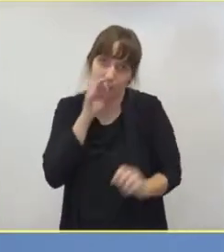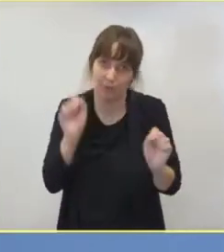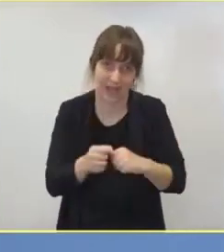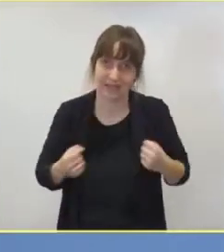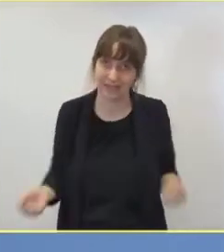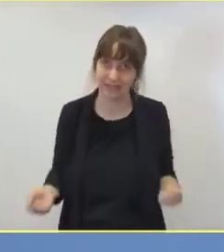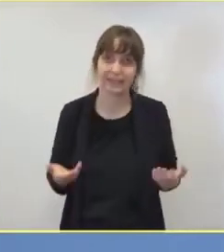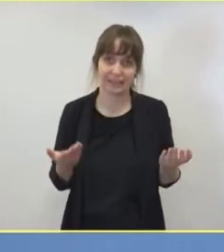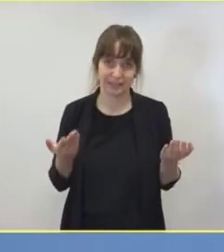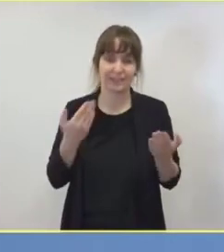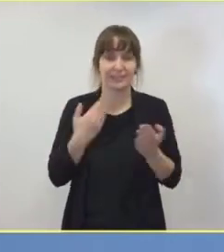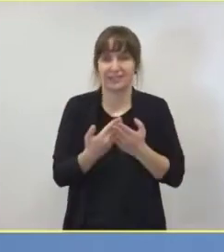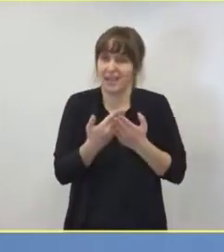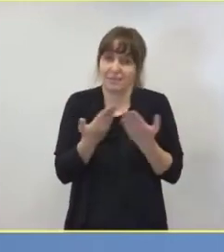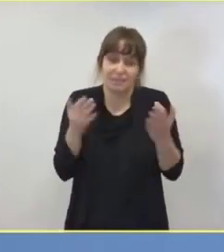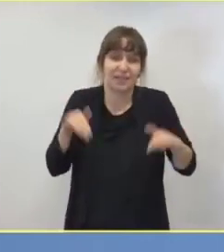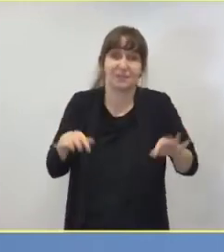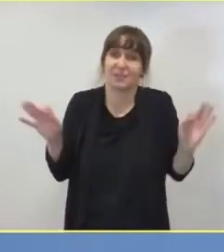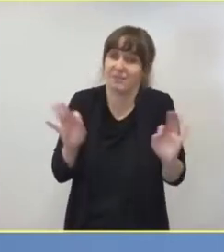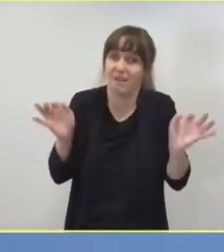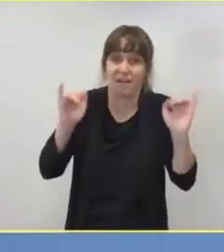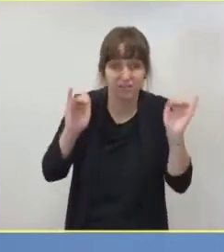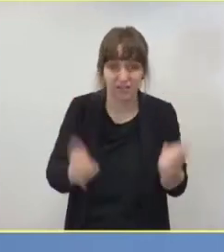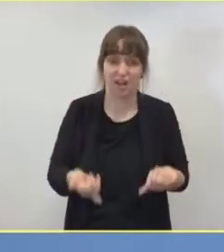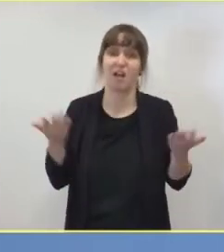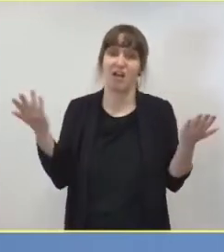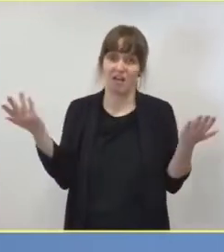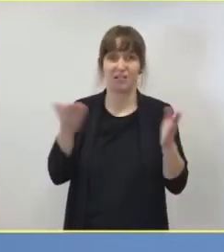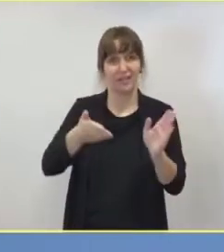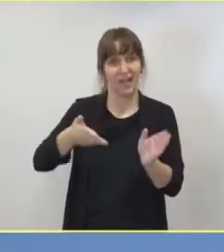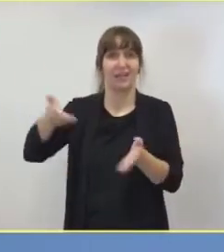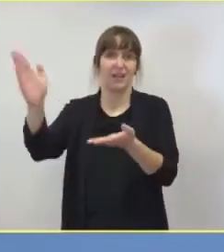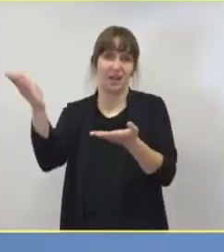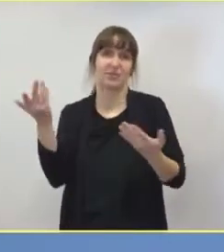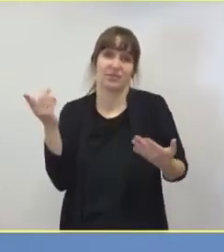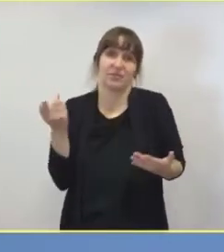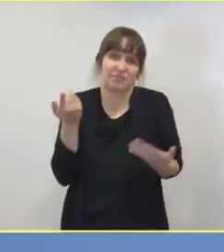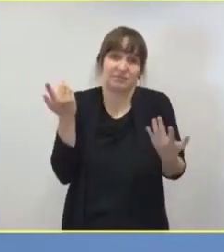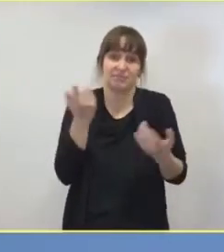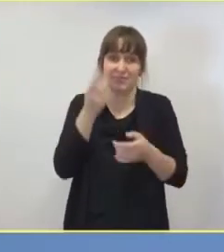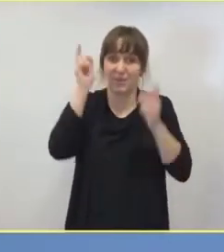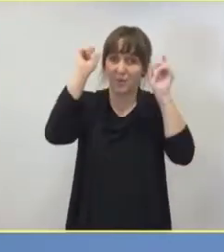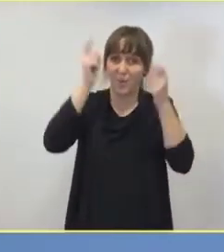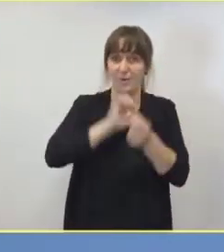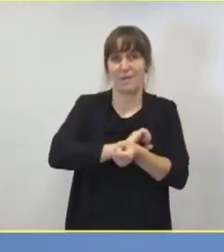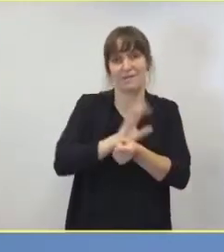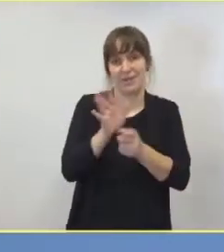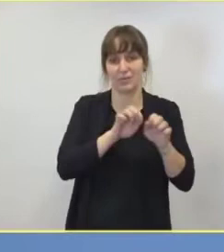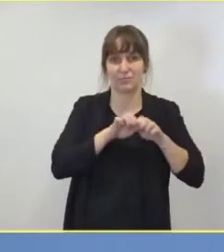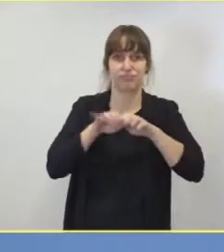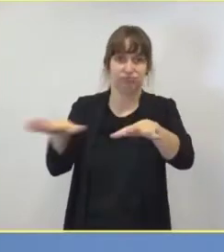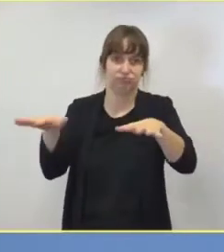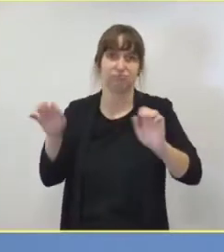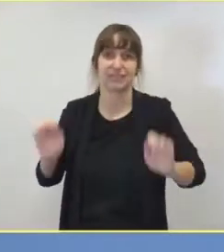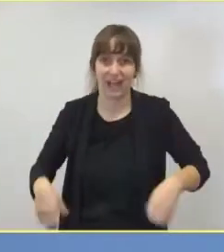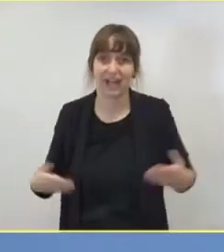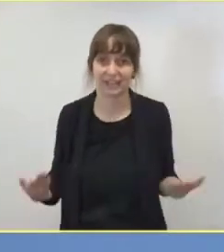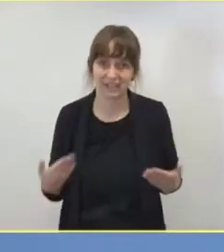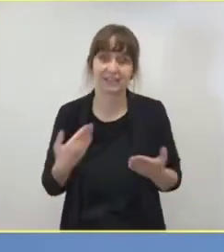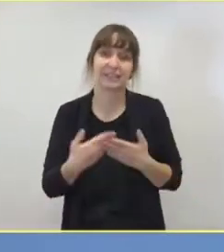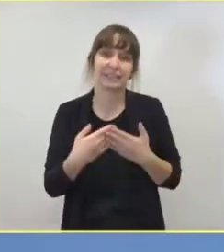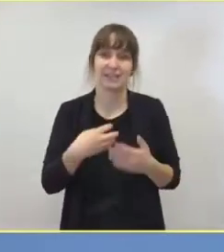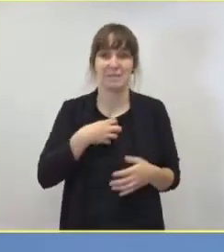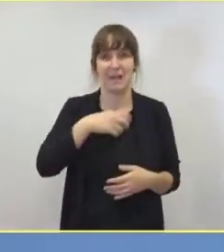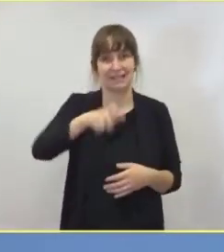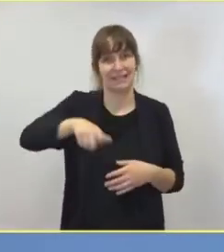sodass wir immer wieder die Gefahr haben, dass das Coronavirus auch im Krankenhaus einfach stattfindet und dass wir Patienten dort